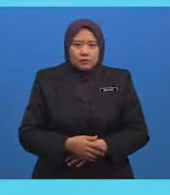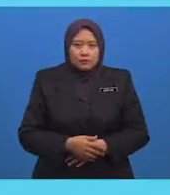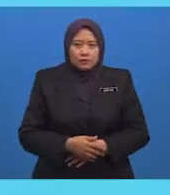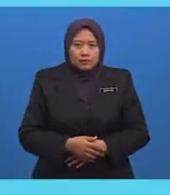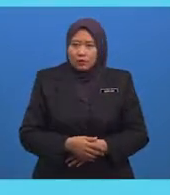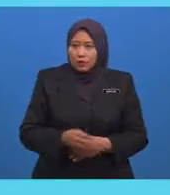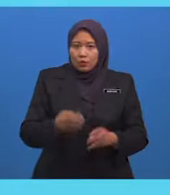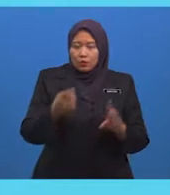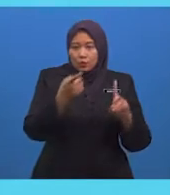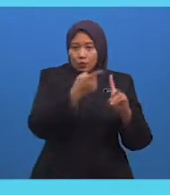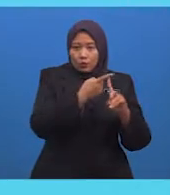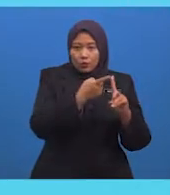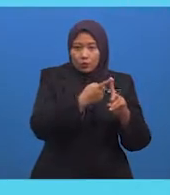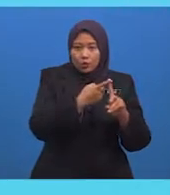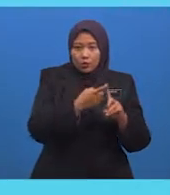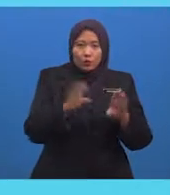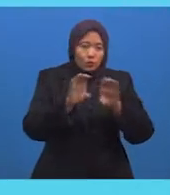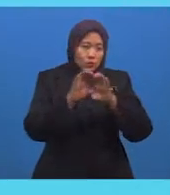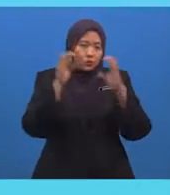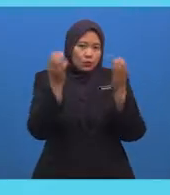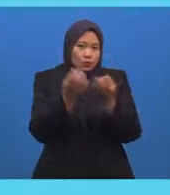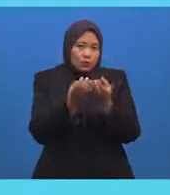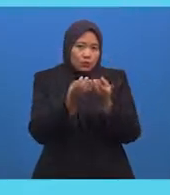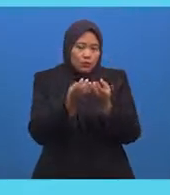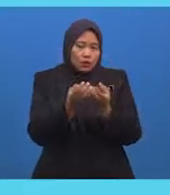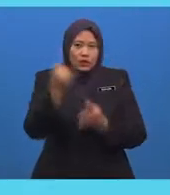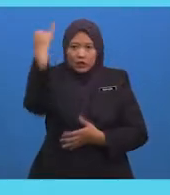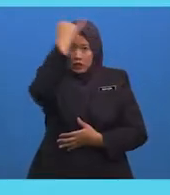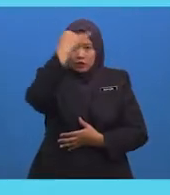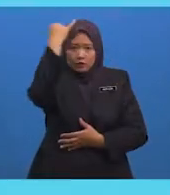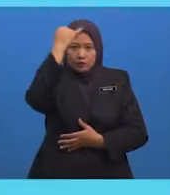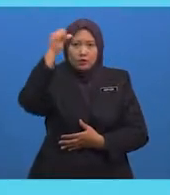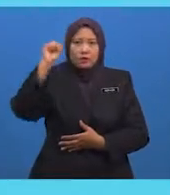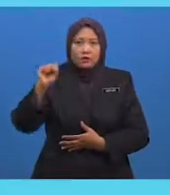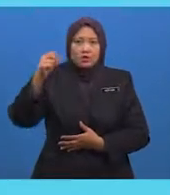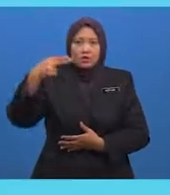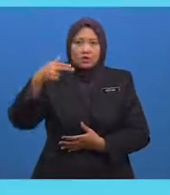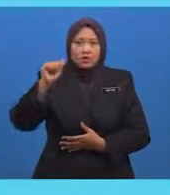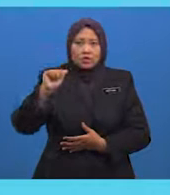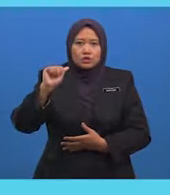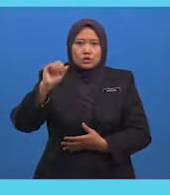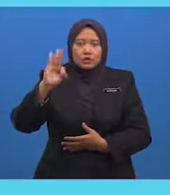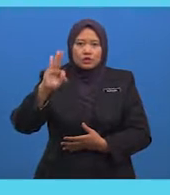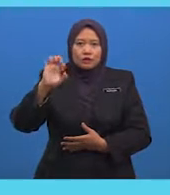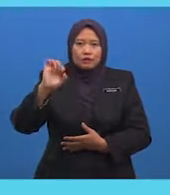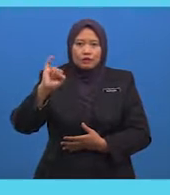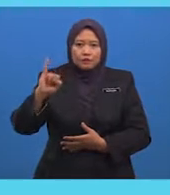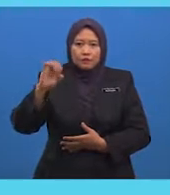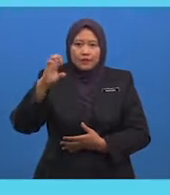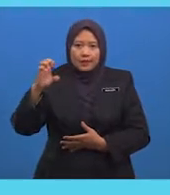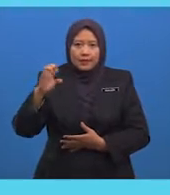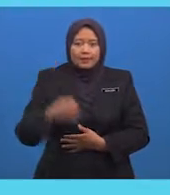Kelompok Imam Syafi'i Yang dikenali dengan panggilan Zawiyah